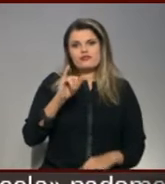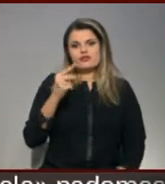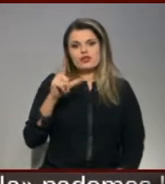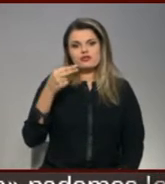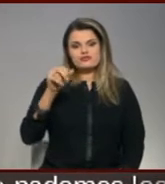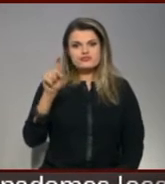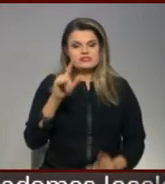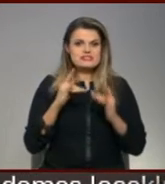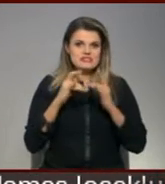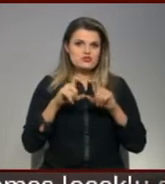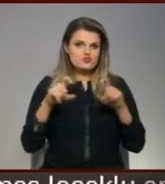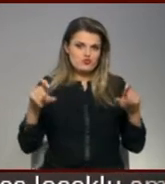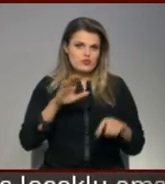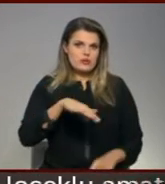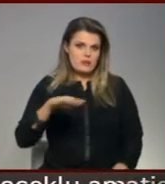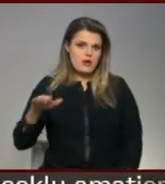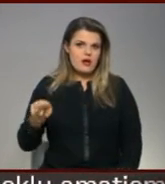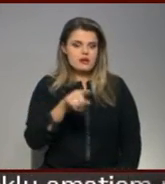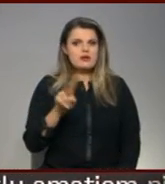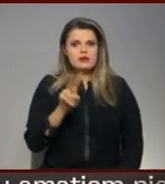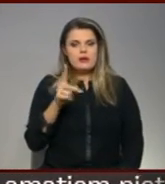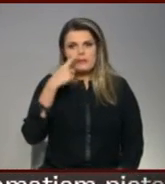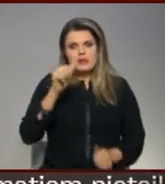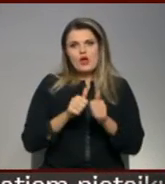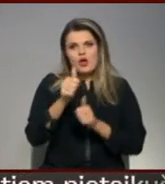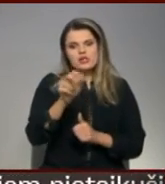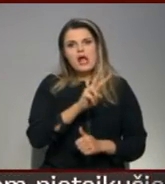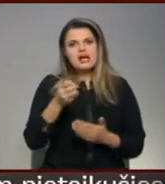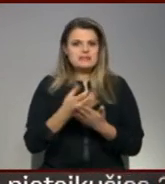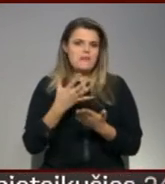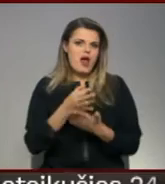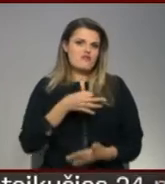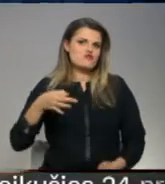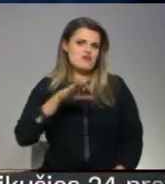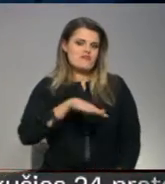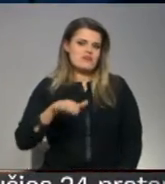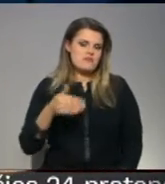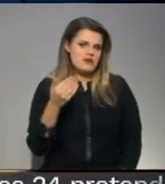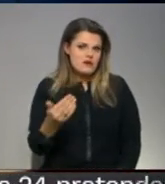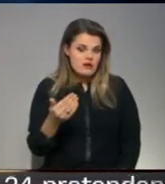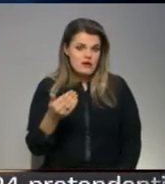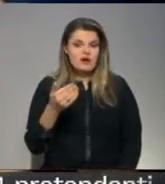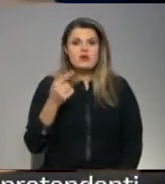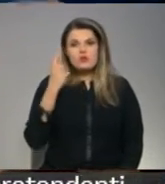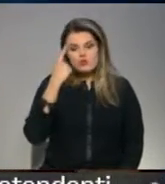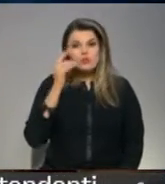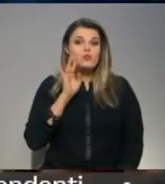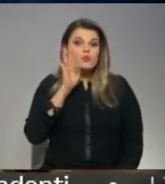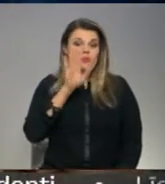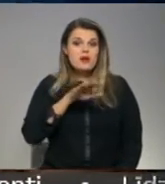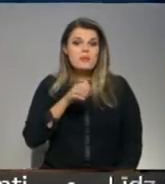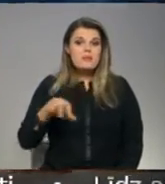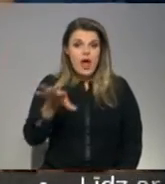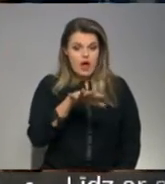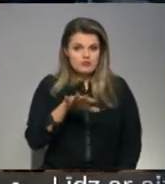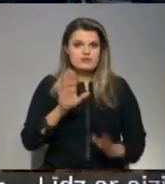internātskolas bērni ar prioritāti tikai tie, kas ir balvu novada bērni. Tiek pieļauts, ka turpmāk tilžas bērnu